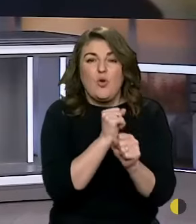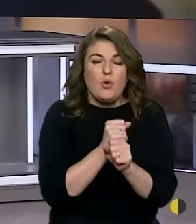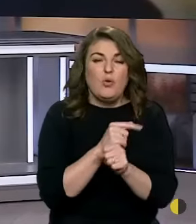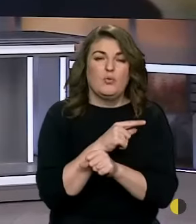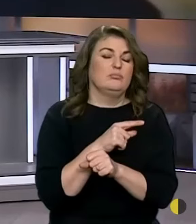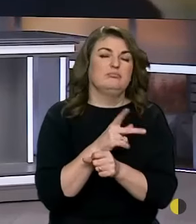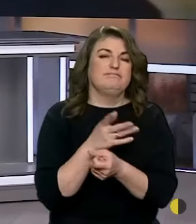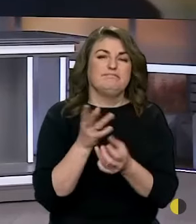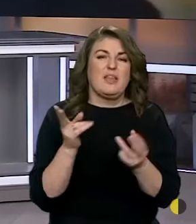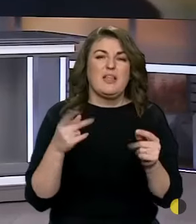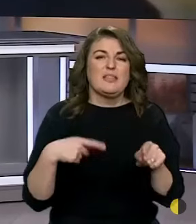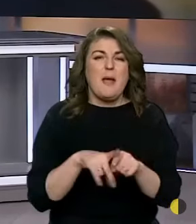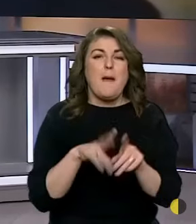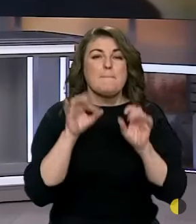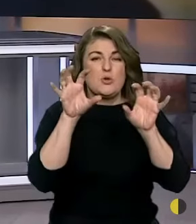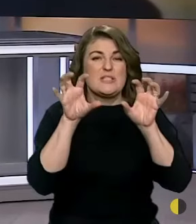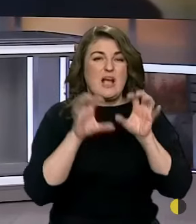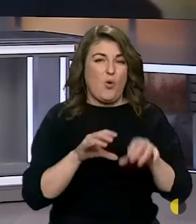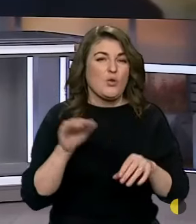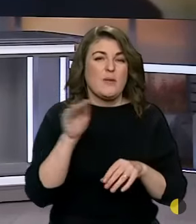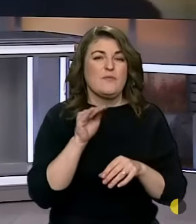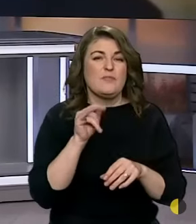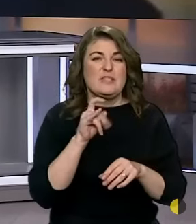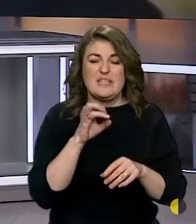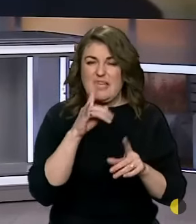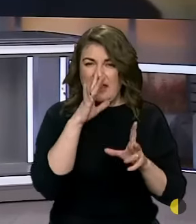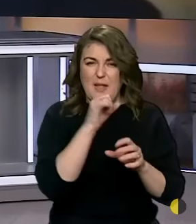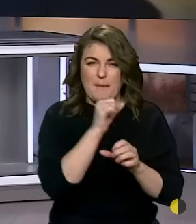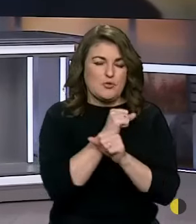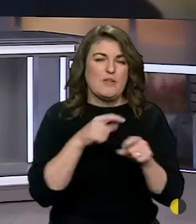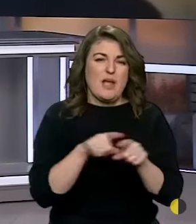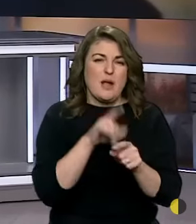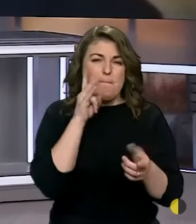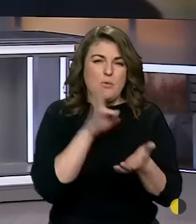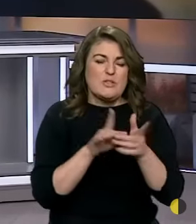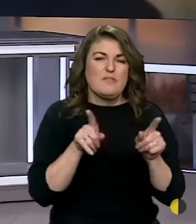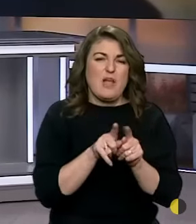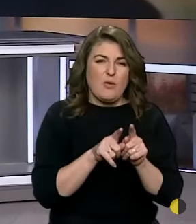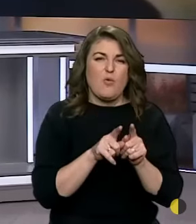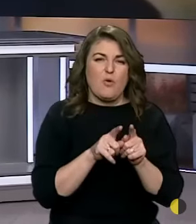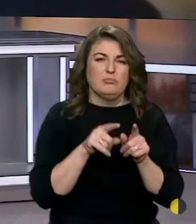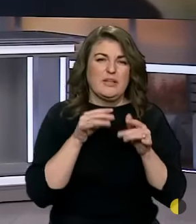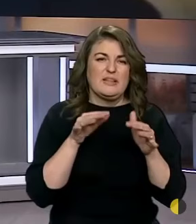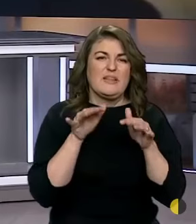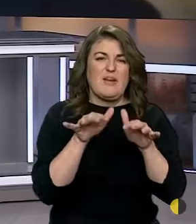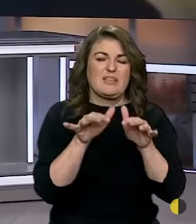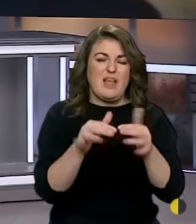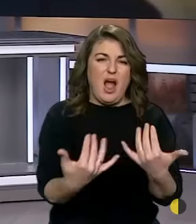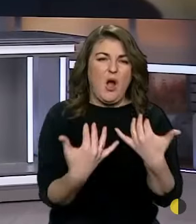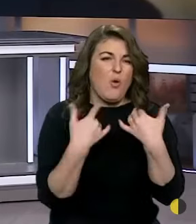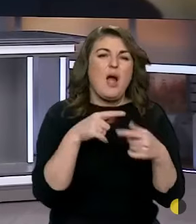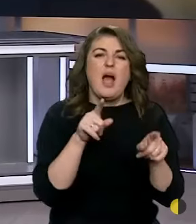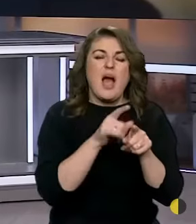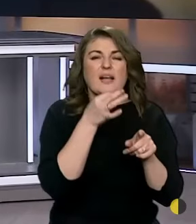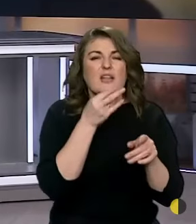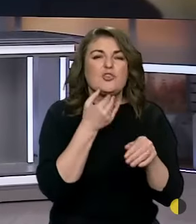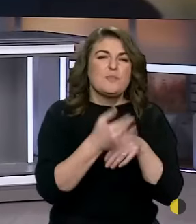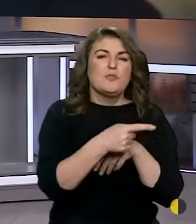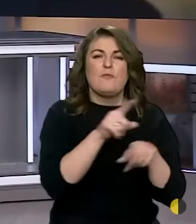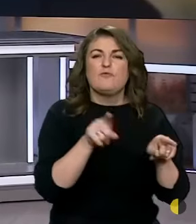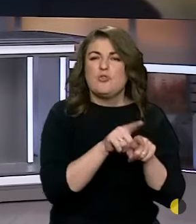ну по законам фізики неможливо так постійно в такому гарі йти в атаку. Рано чи пізно вони все одно